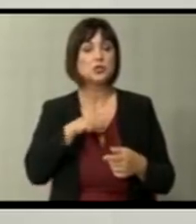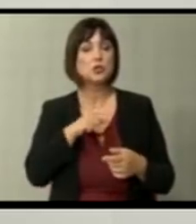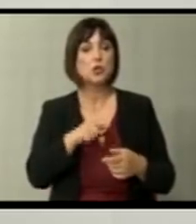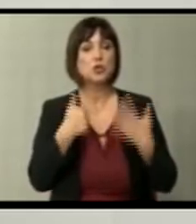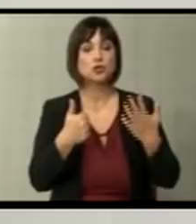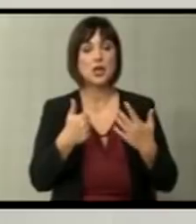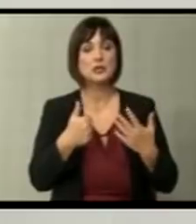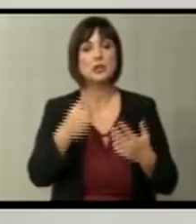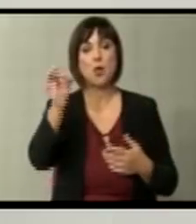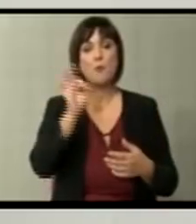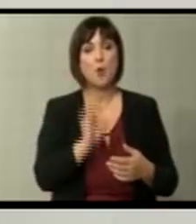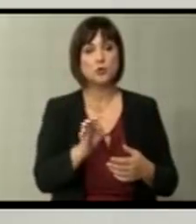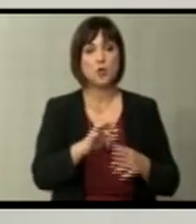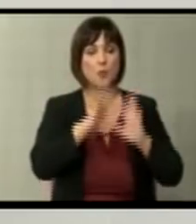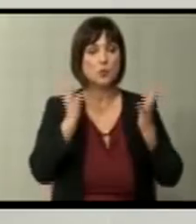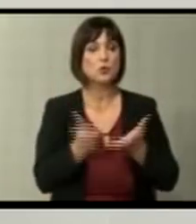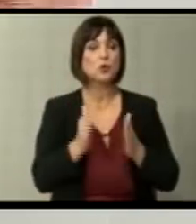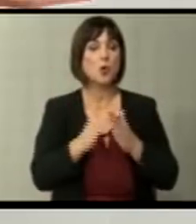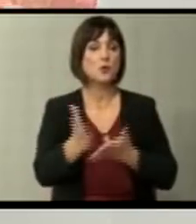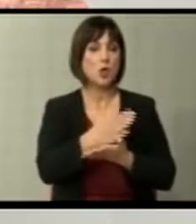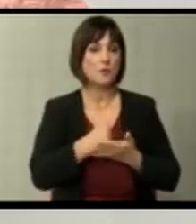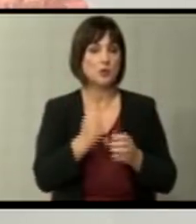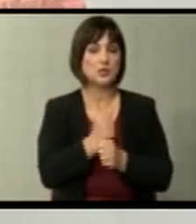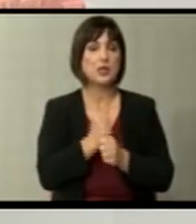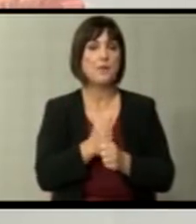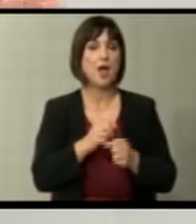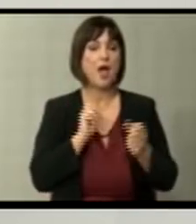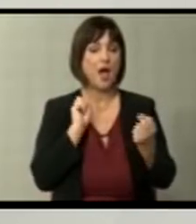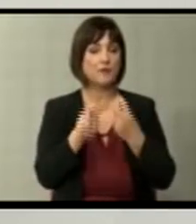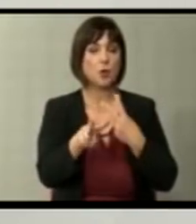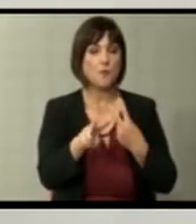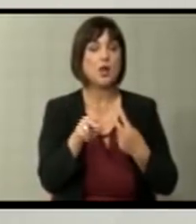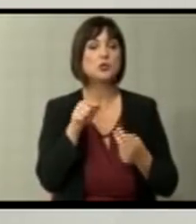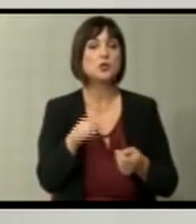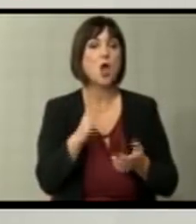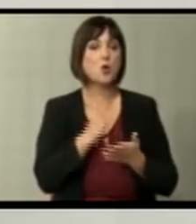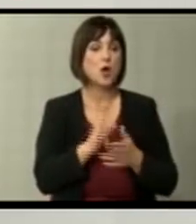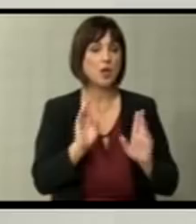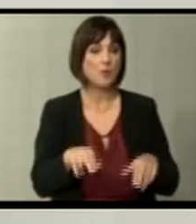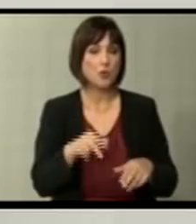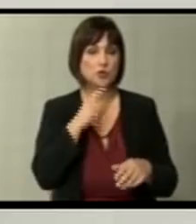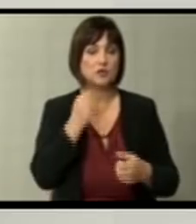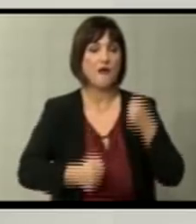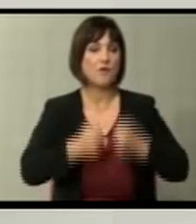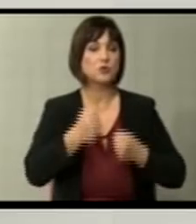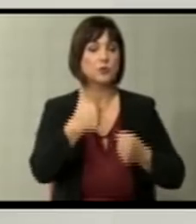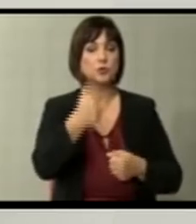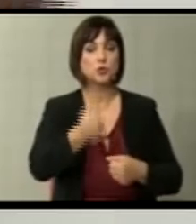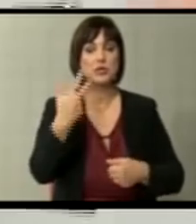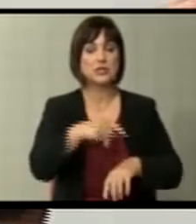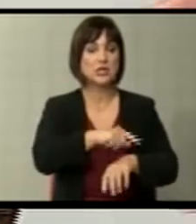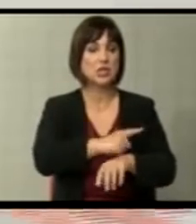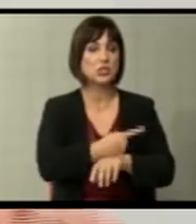до 60% брутодомашен производ, да да направим автопатишта, кои ќе можеме да возиме 131 час,